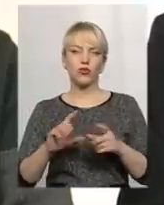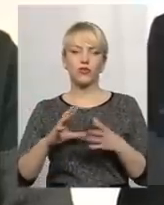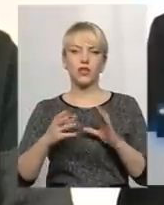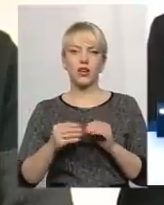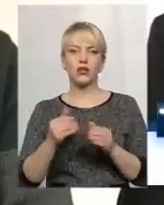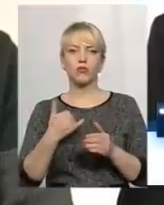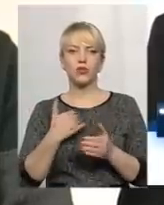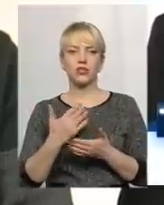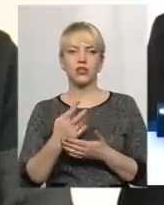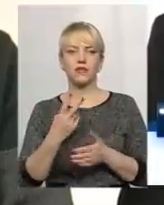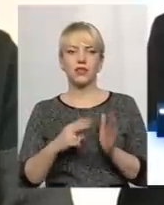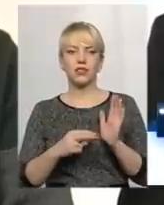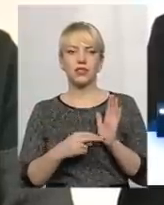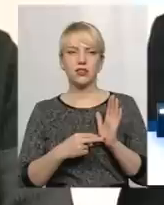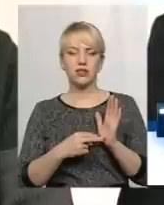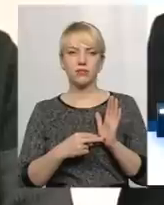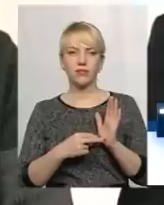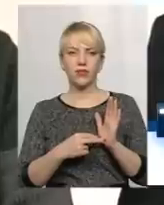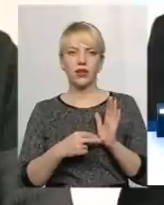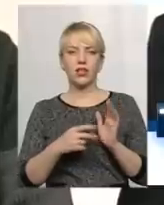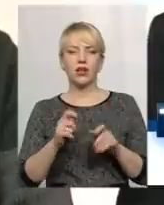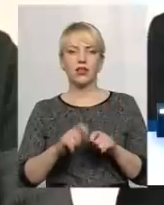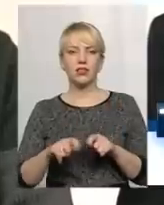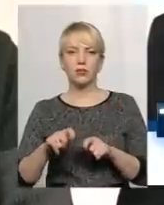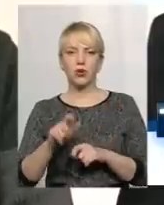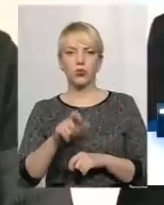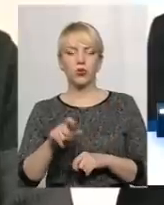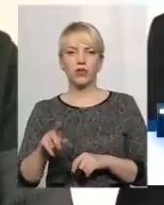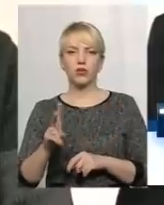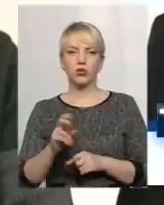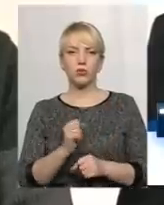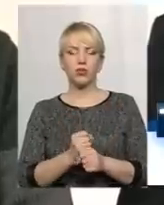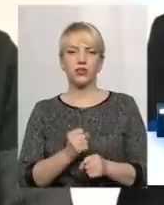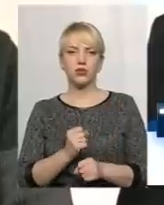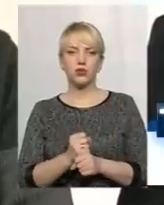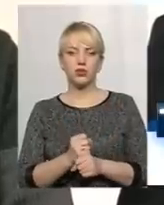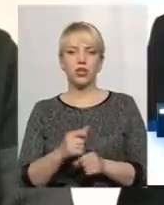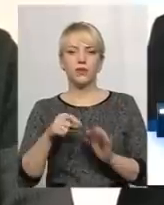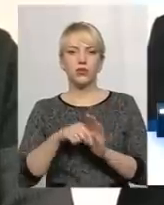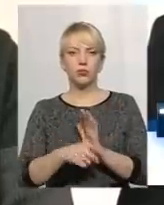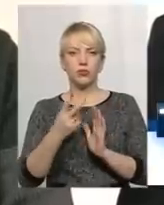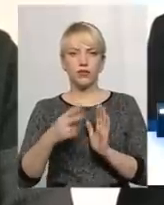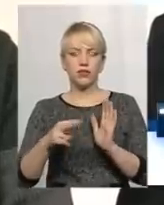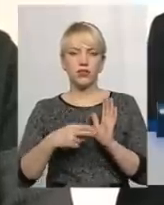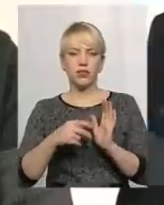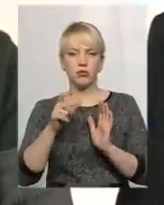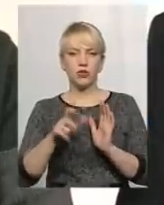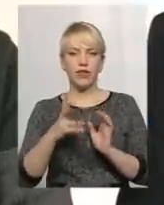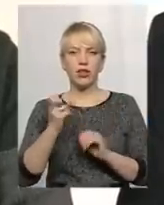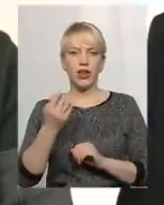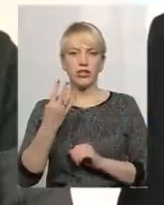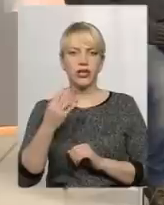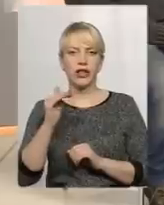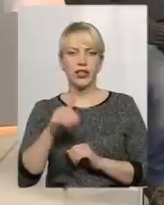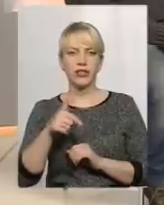інспекторів, які працюють по підрозділу. Тобто 27 фахівців на 4 тисячі